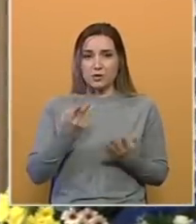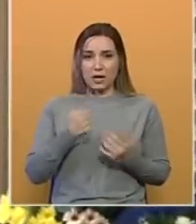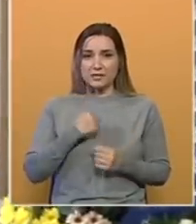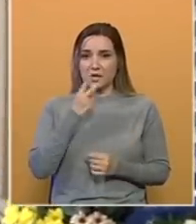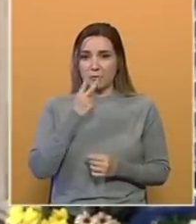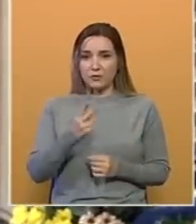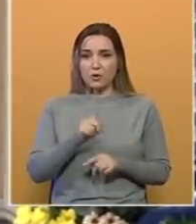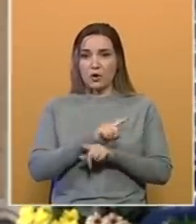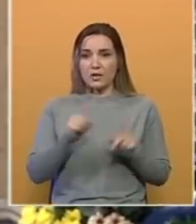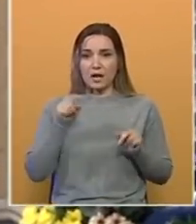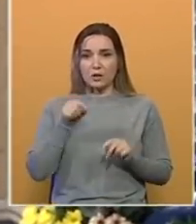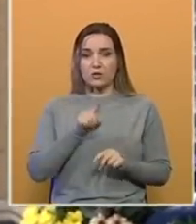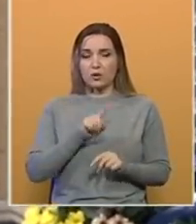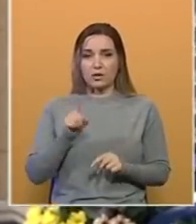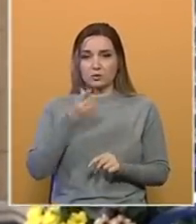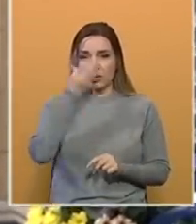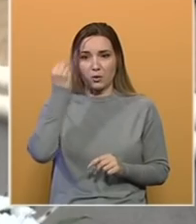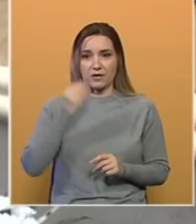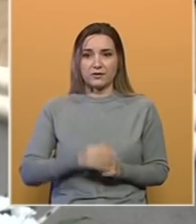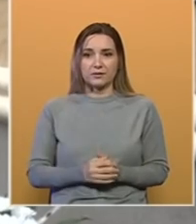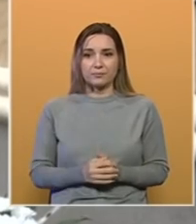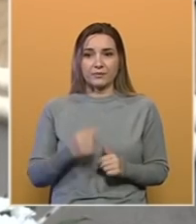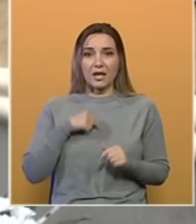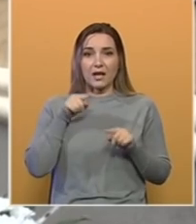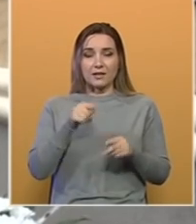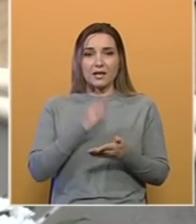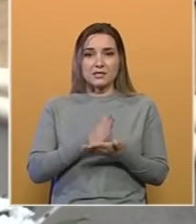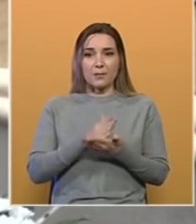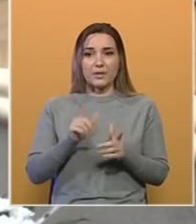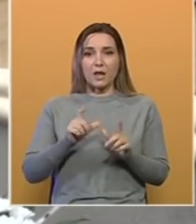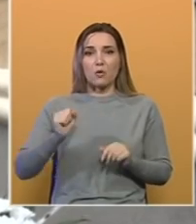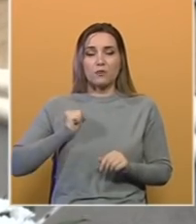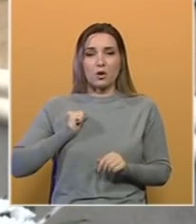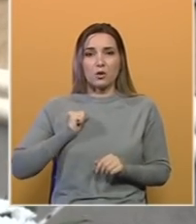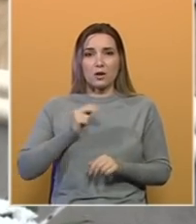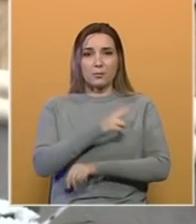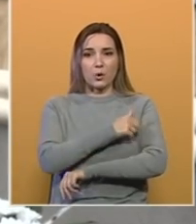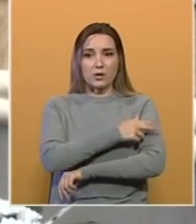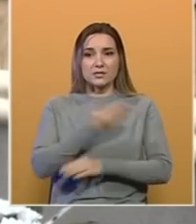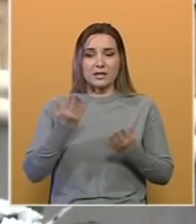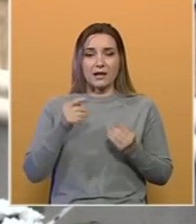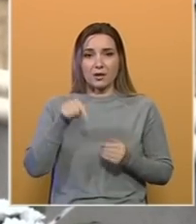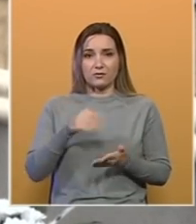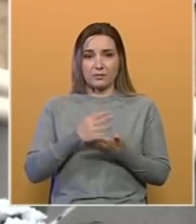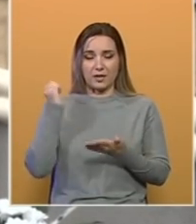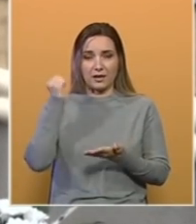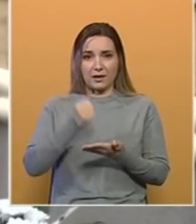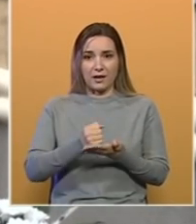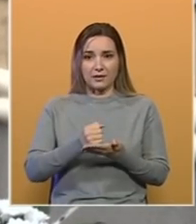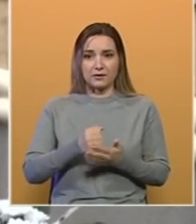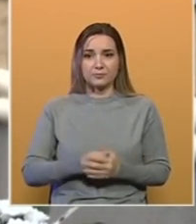idio, nikad to neću zaboraviti. Tada sam bila u vojnoj bonci, kada je ovdje pala granata.